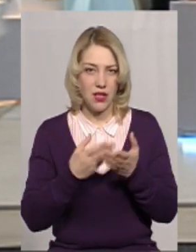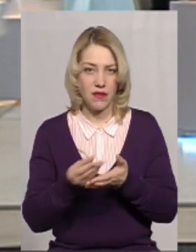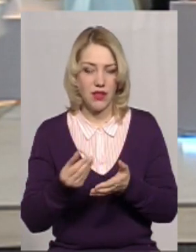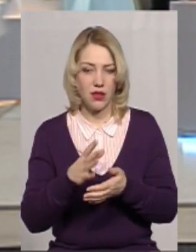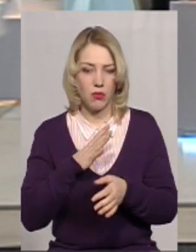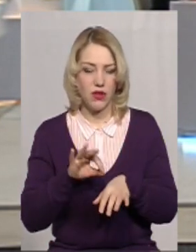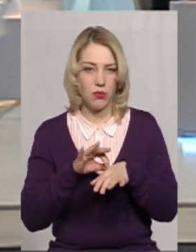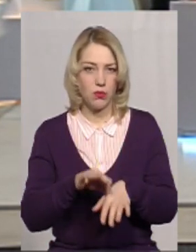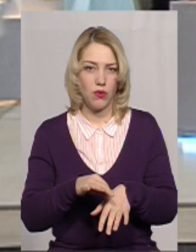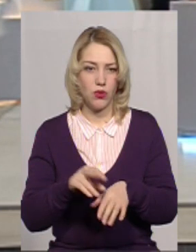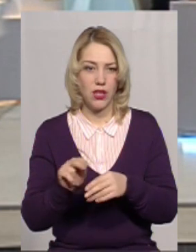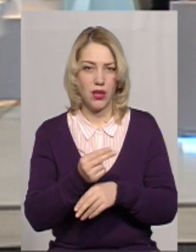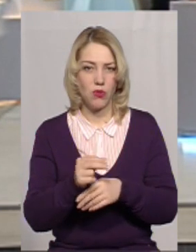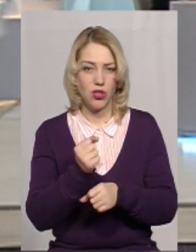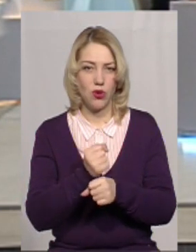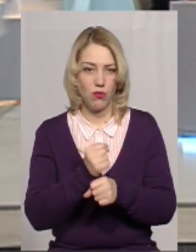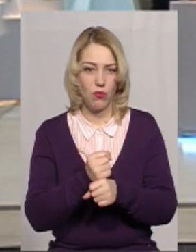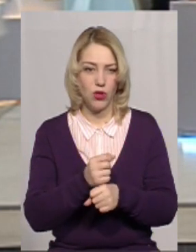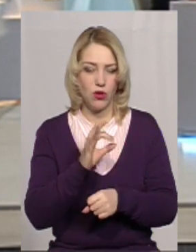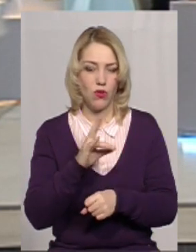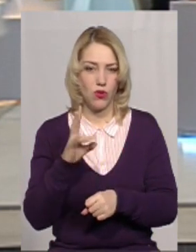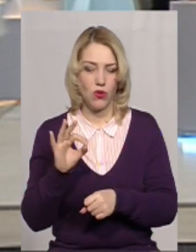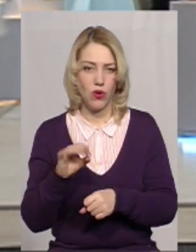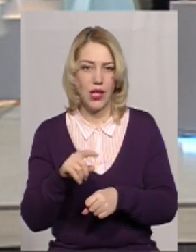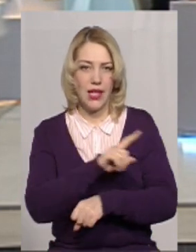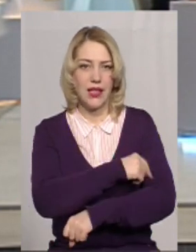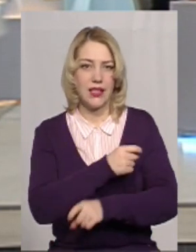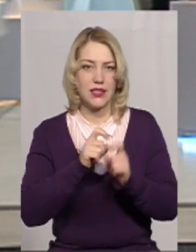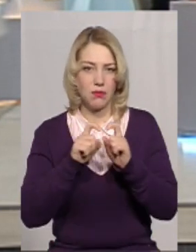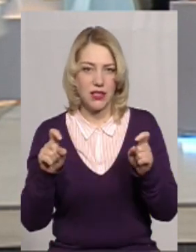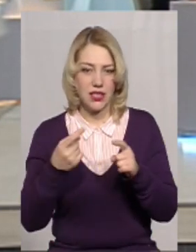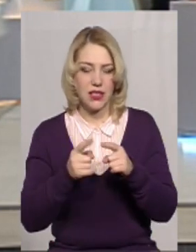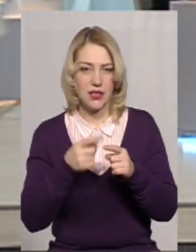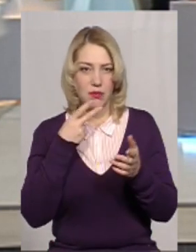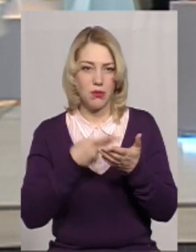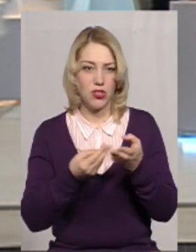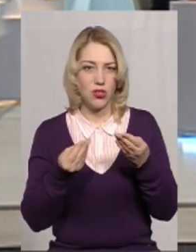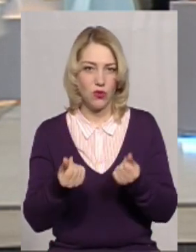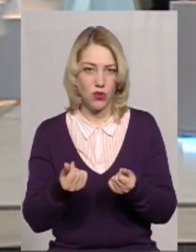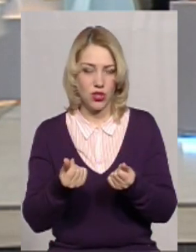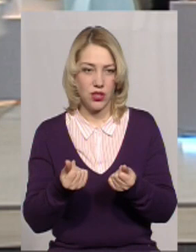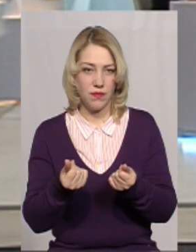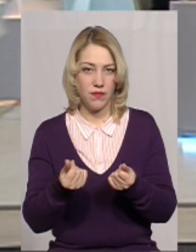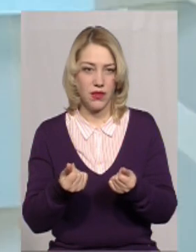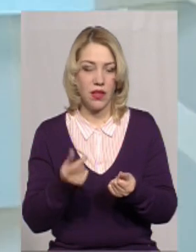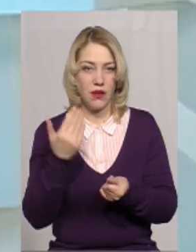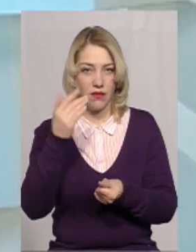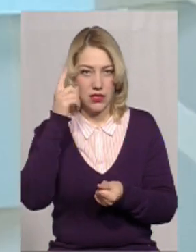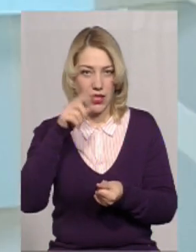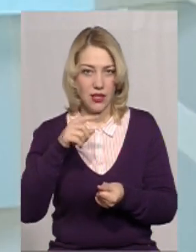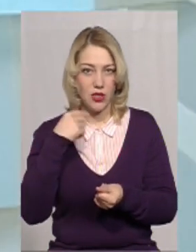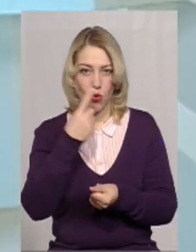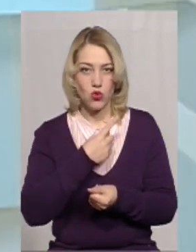мають бути проведені ремонтні роботи в онкологічному диспансері. Також на це передбачені кошти. Ви знаєте,